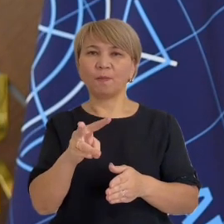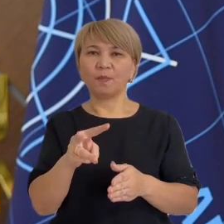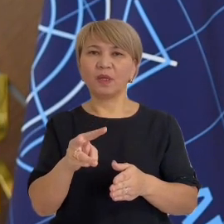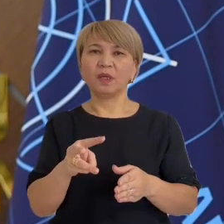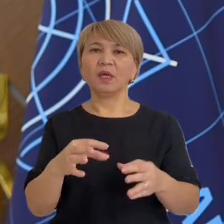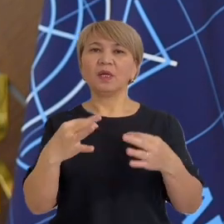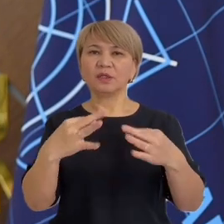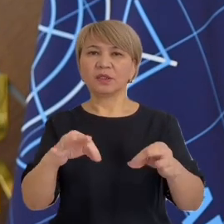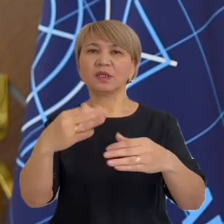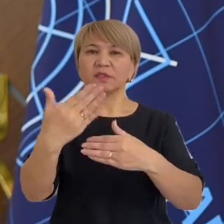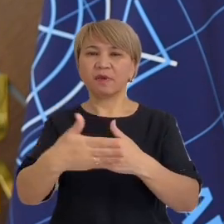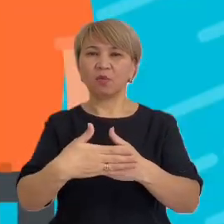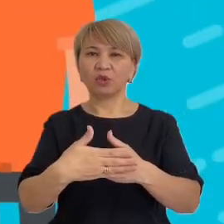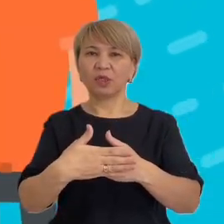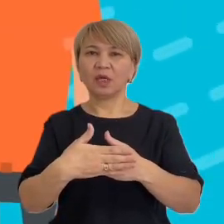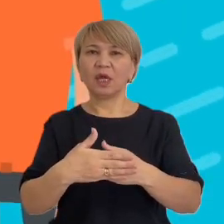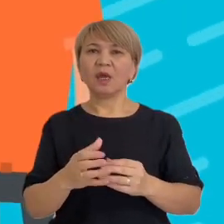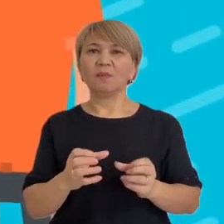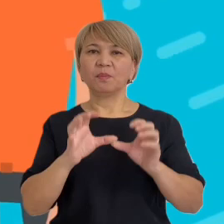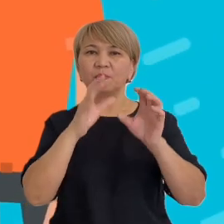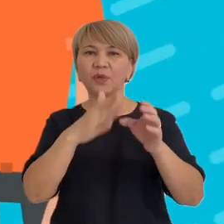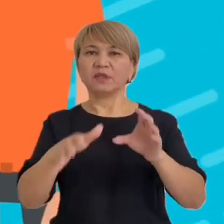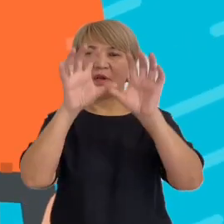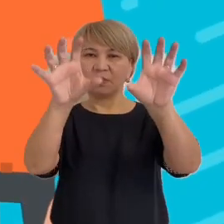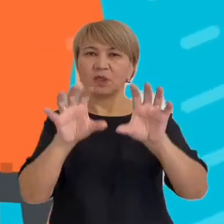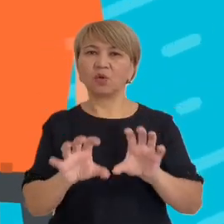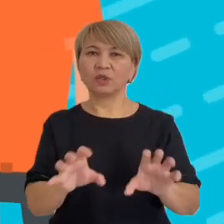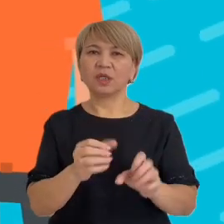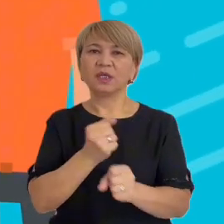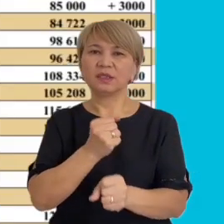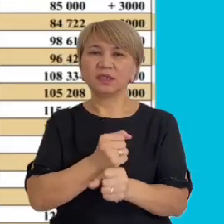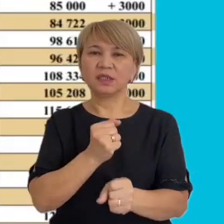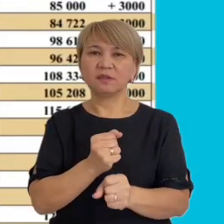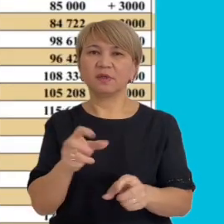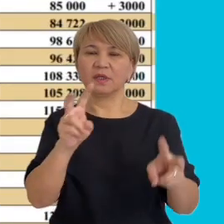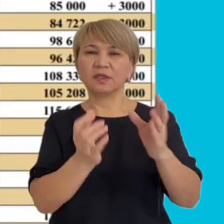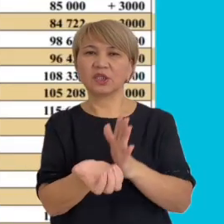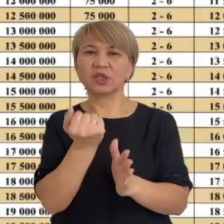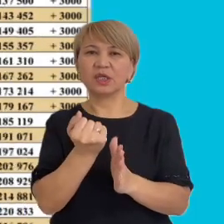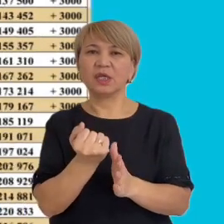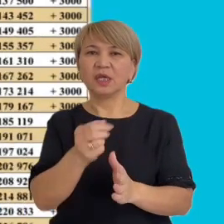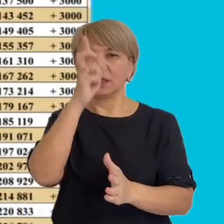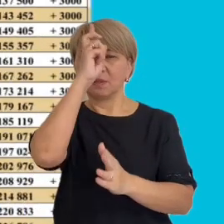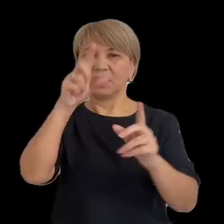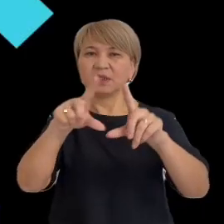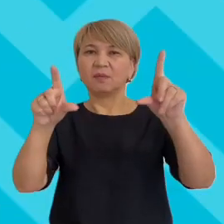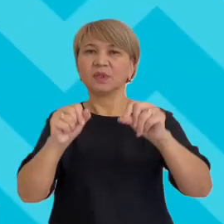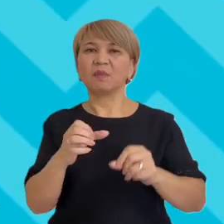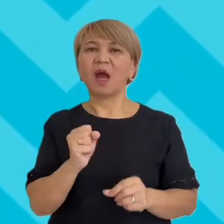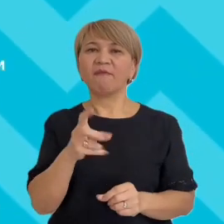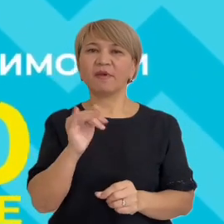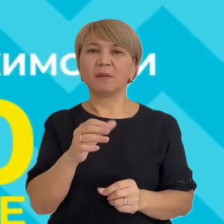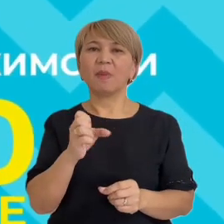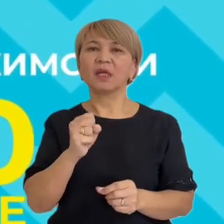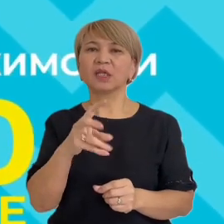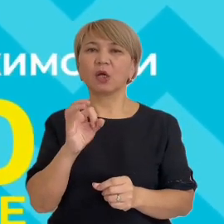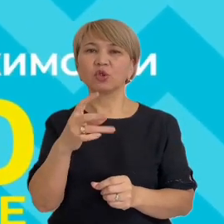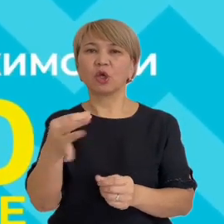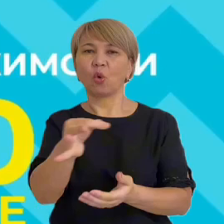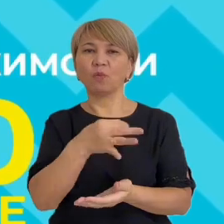свободы. Противоправные действия указанных лиц изобличены сотрудниками Департамента ФМ по Атарауской области.